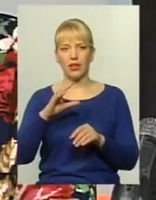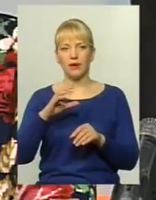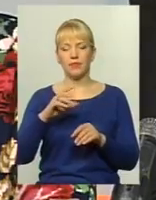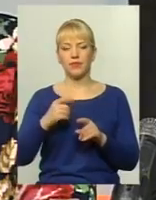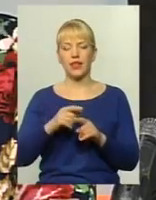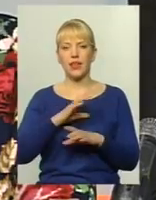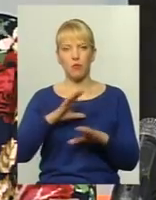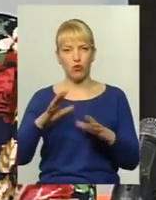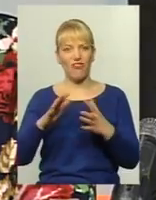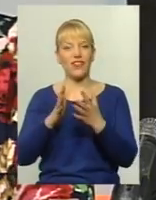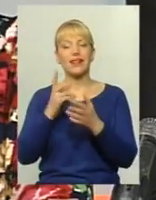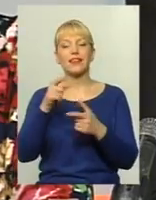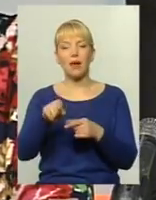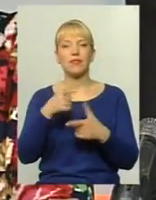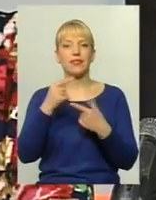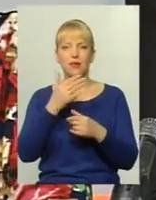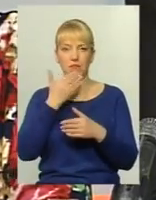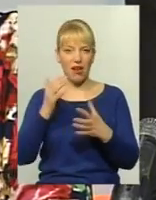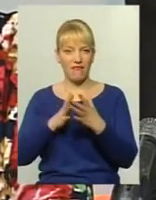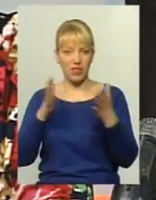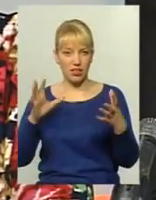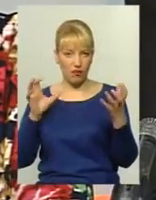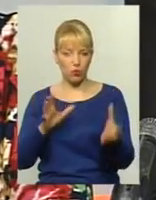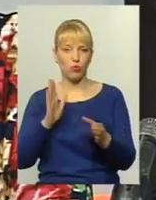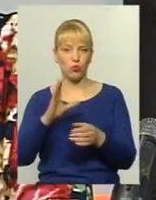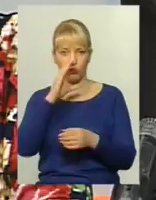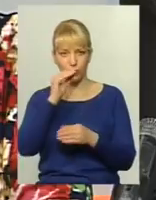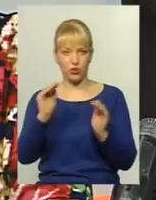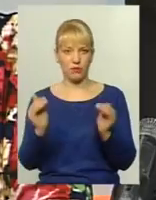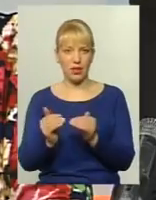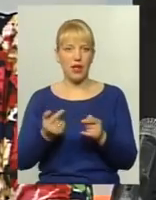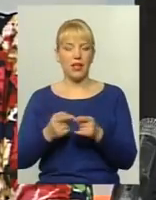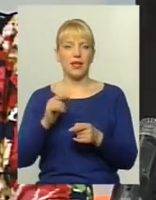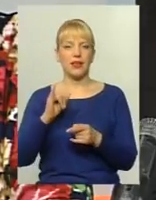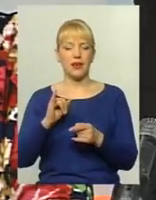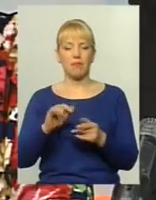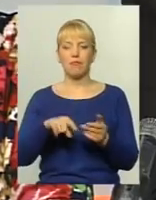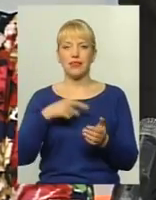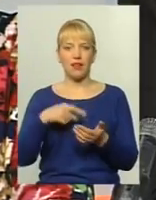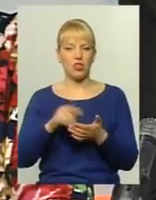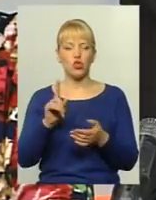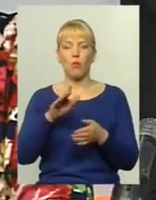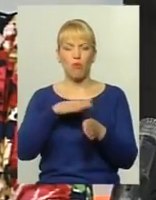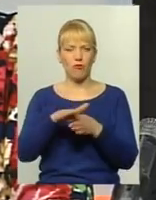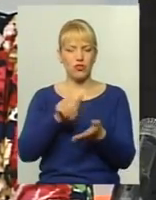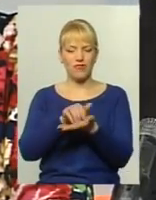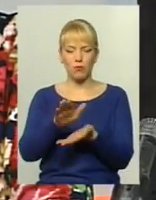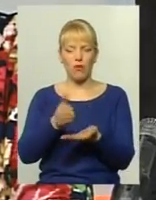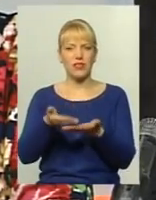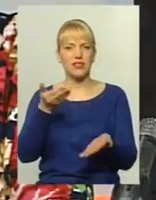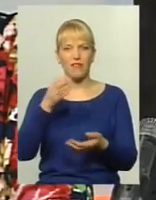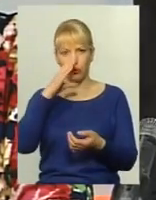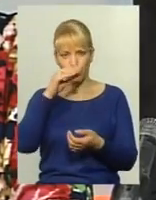засобом. На сьогоднішній день питання повністю відмовитися від маленьких автобусів також